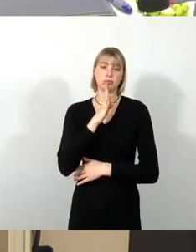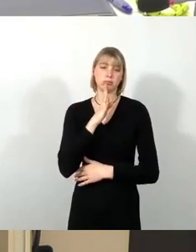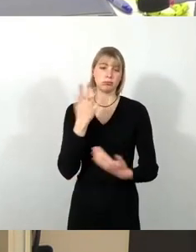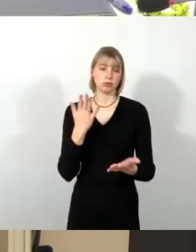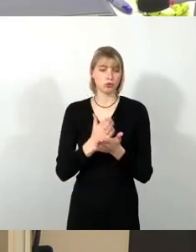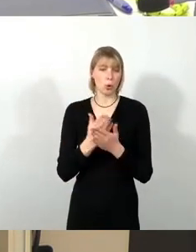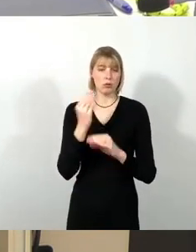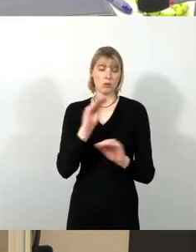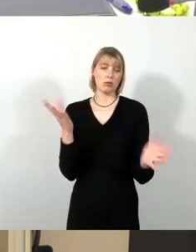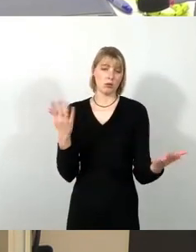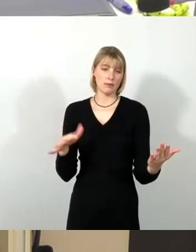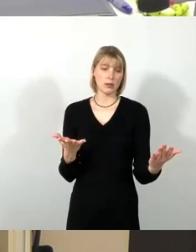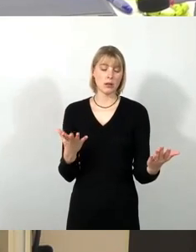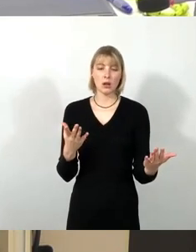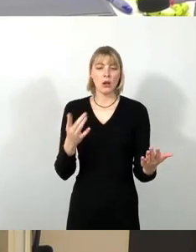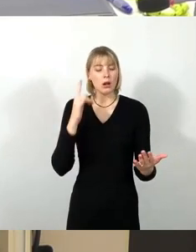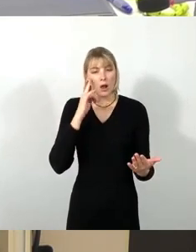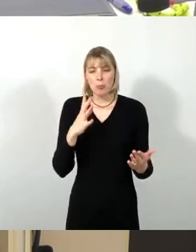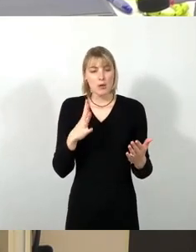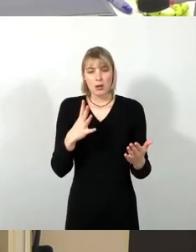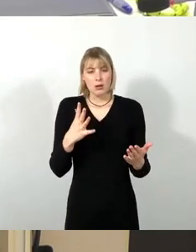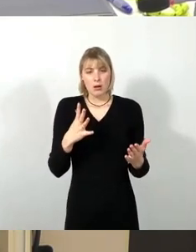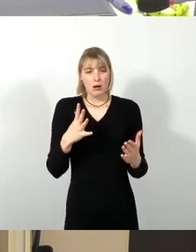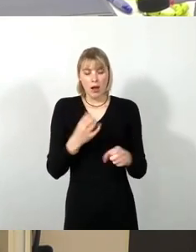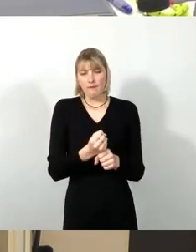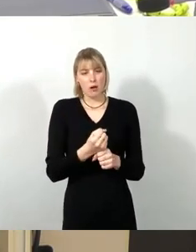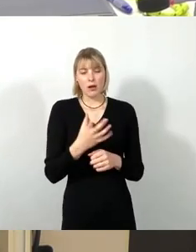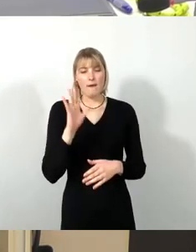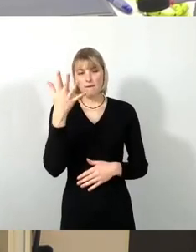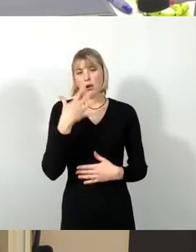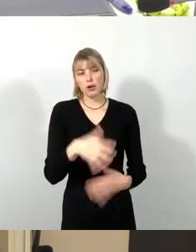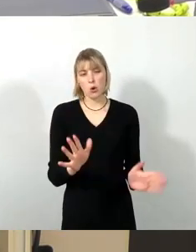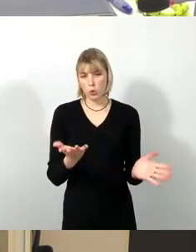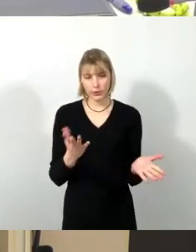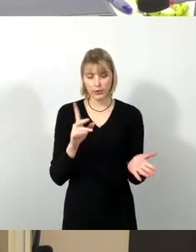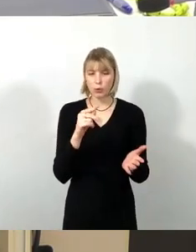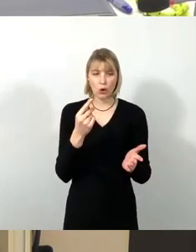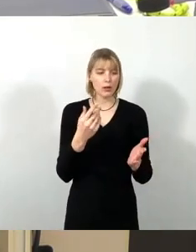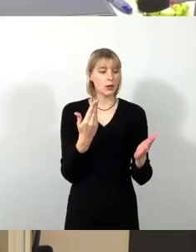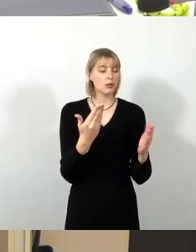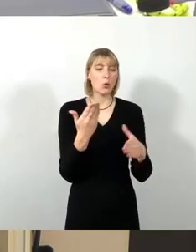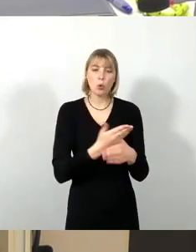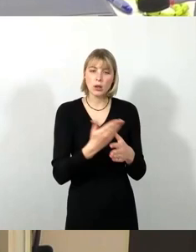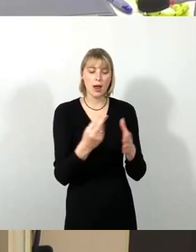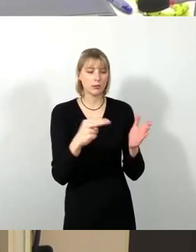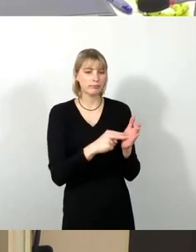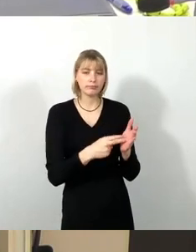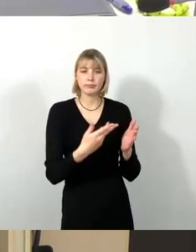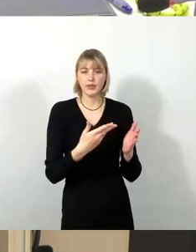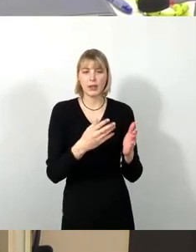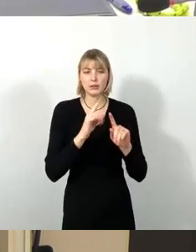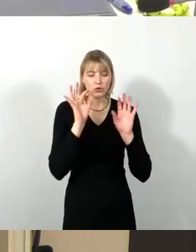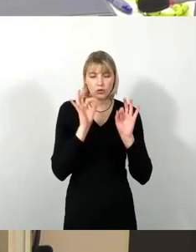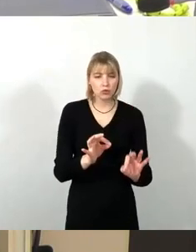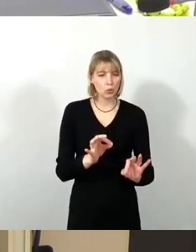erfolgreich gewesen, glaube ich, da waren wir uns alle einig. Das, was in den Unterlagen steht, überzeugt mich nie. Die Kollegen vor Ort sind auch nie überzeugt. Der